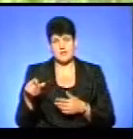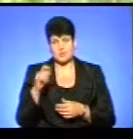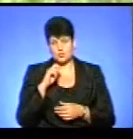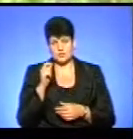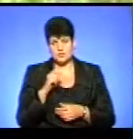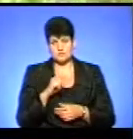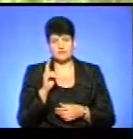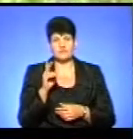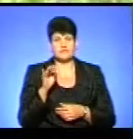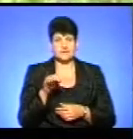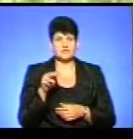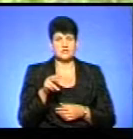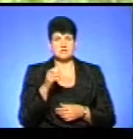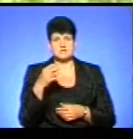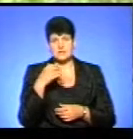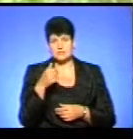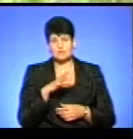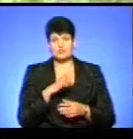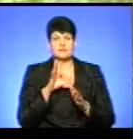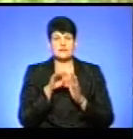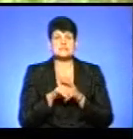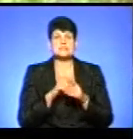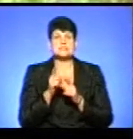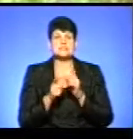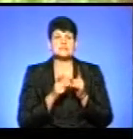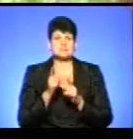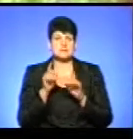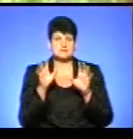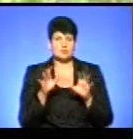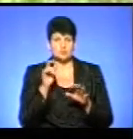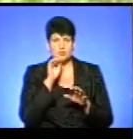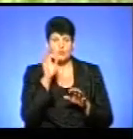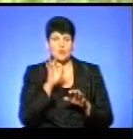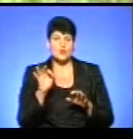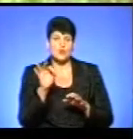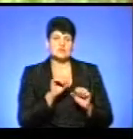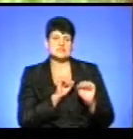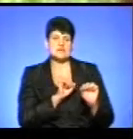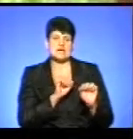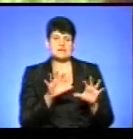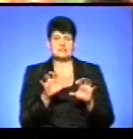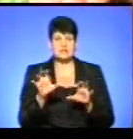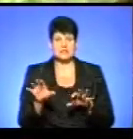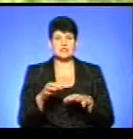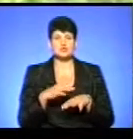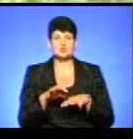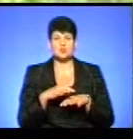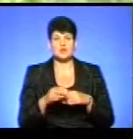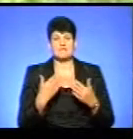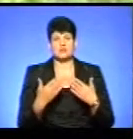2015 року в інститутні зміни відповідної статтію закону України про захист тварин з жорстокого поводження,